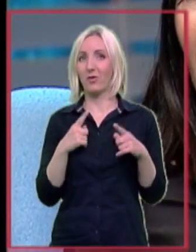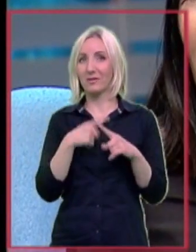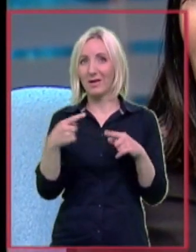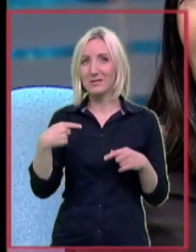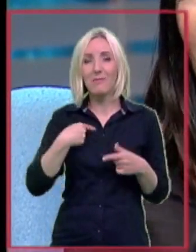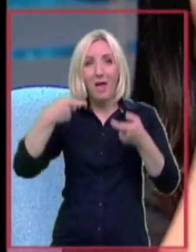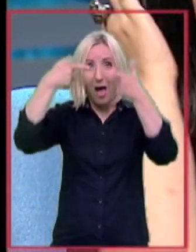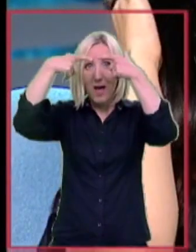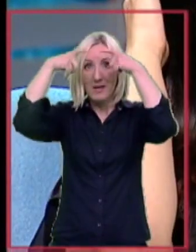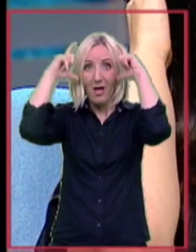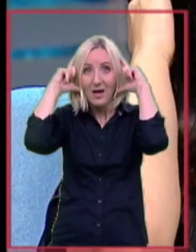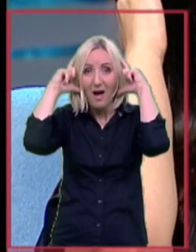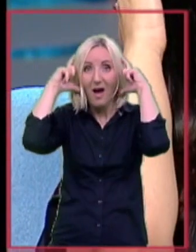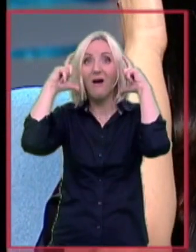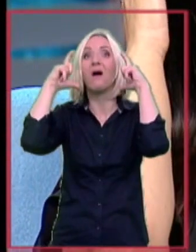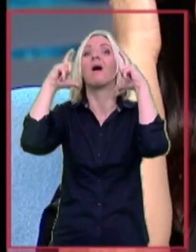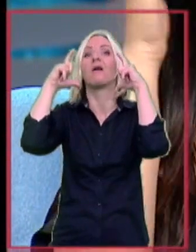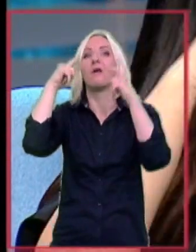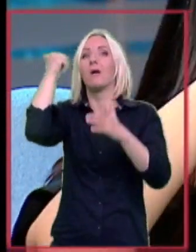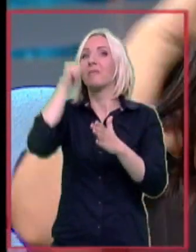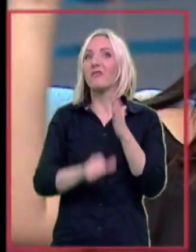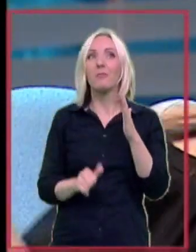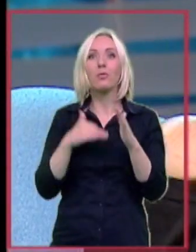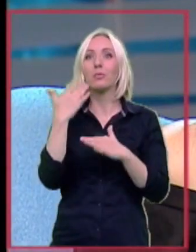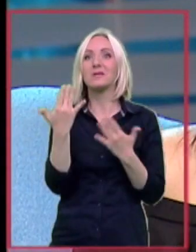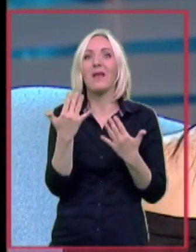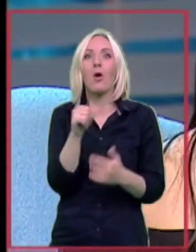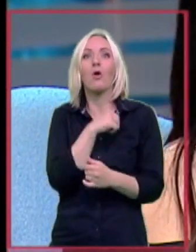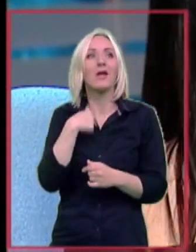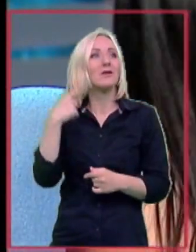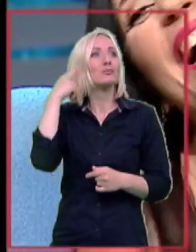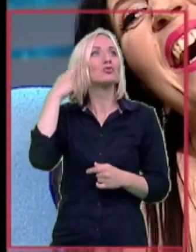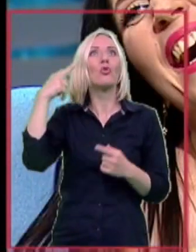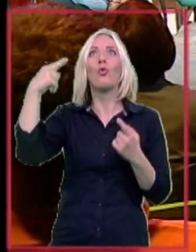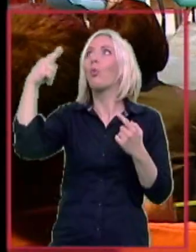stavila, prvi put sam posle toliko godina čula oko glave.